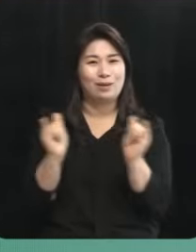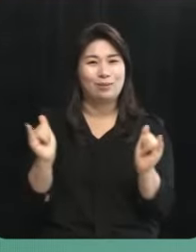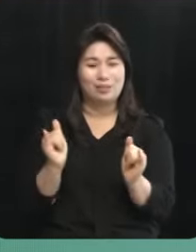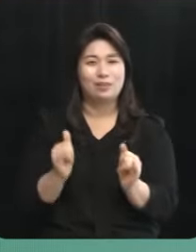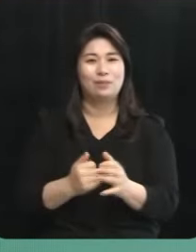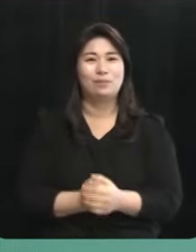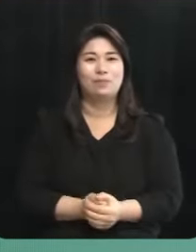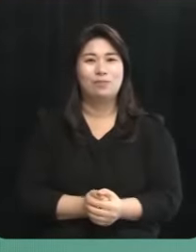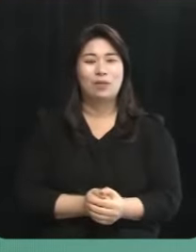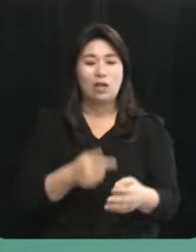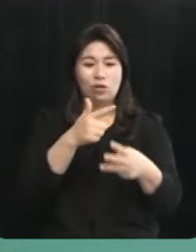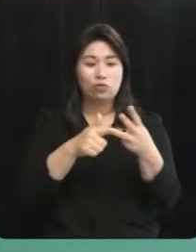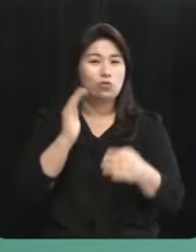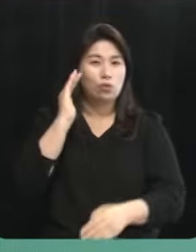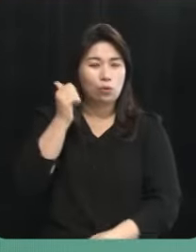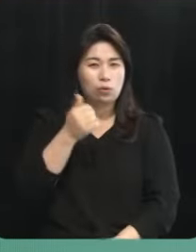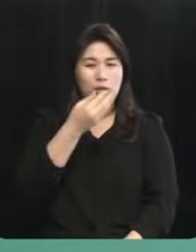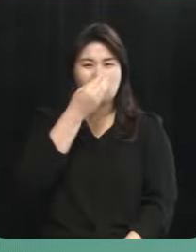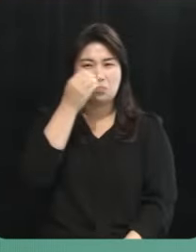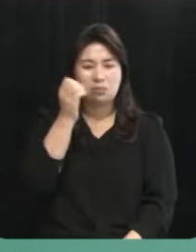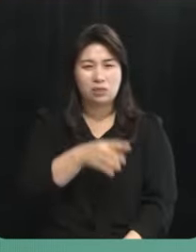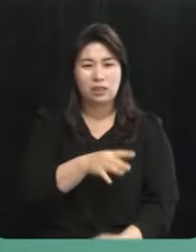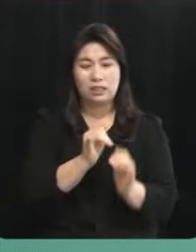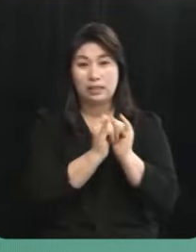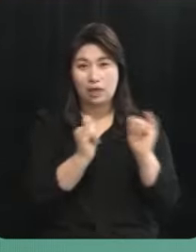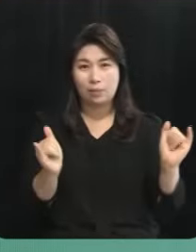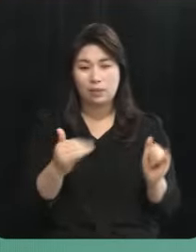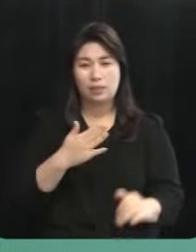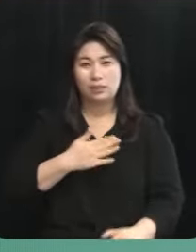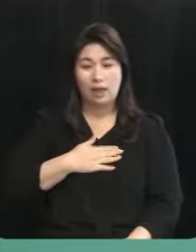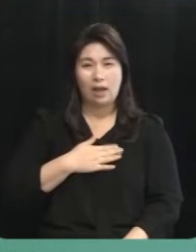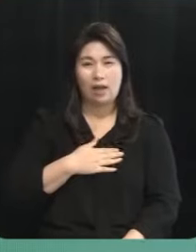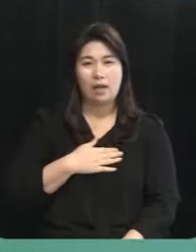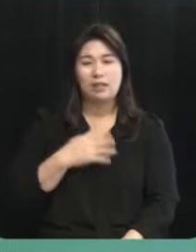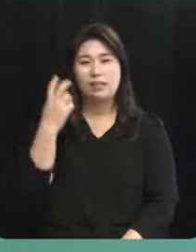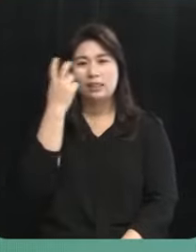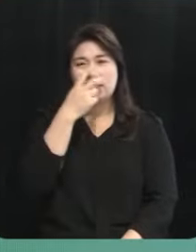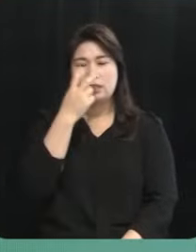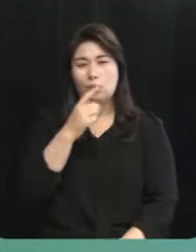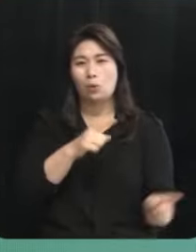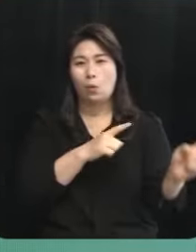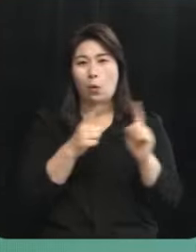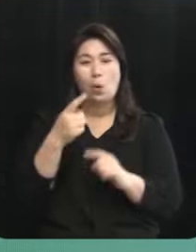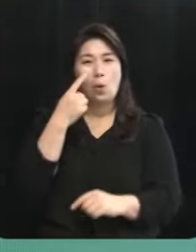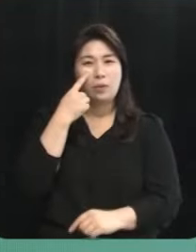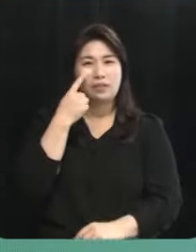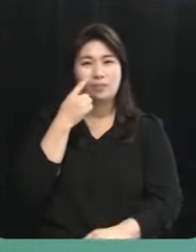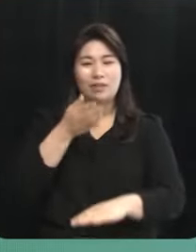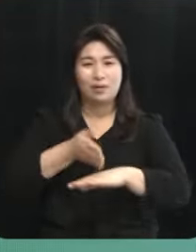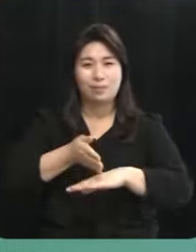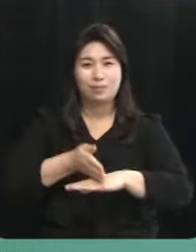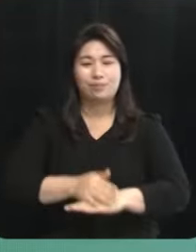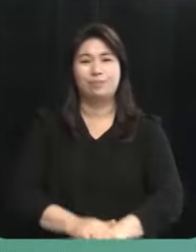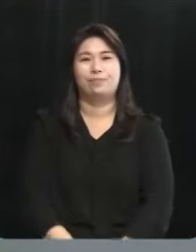윤석열 정권이 외면한 사람들 저 강순아가 지키고 살려내겠습니다 감사합니다